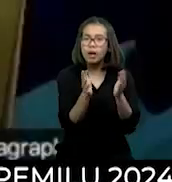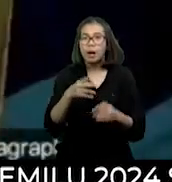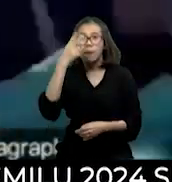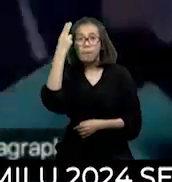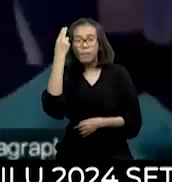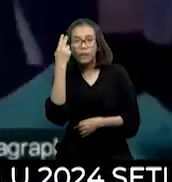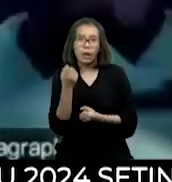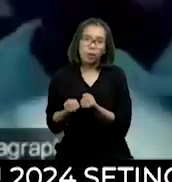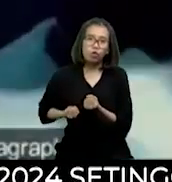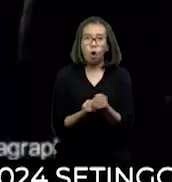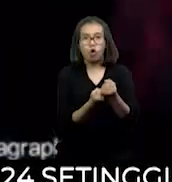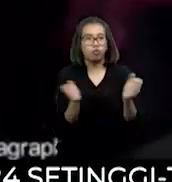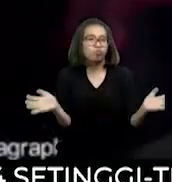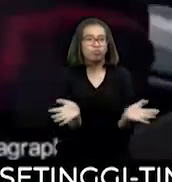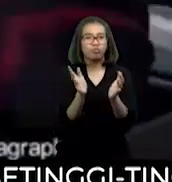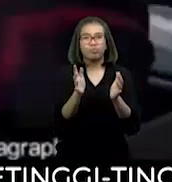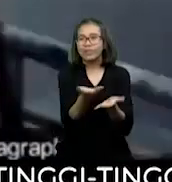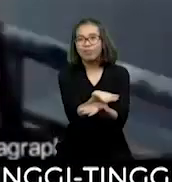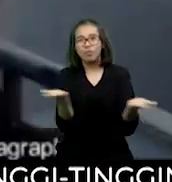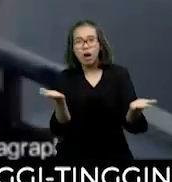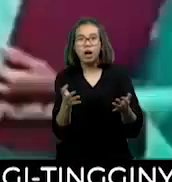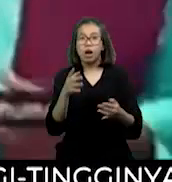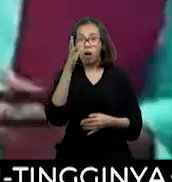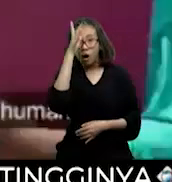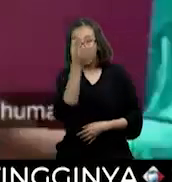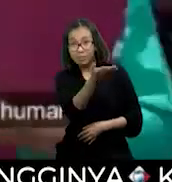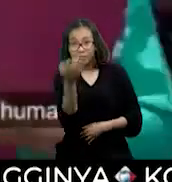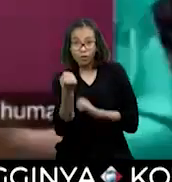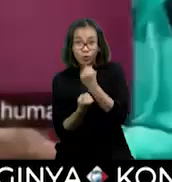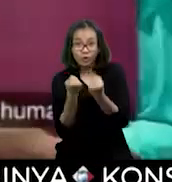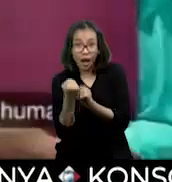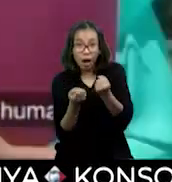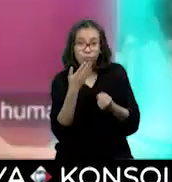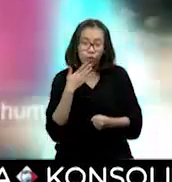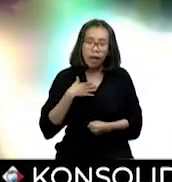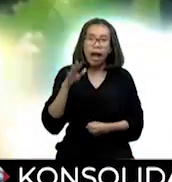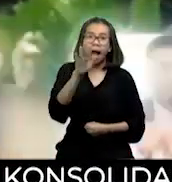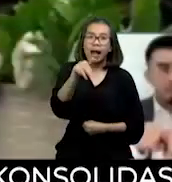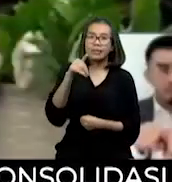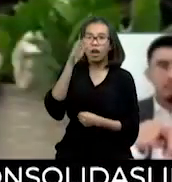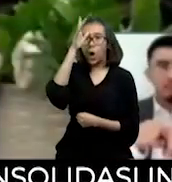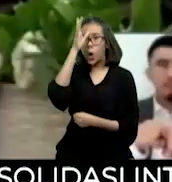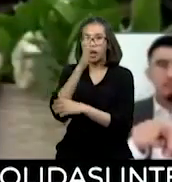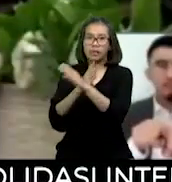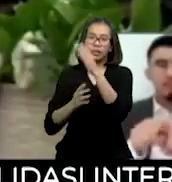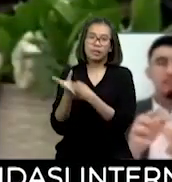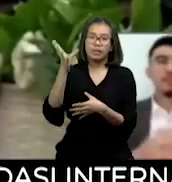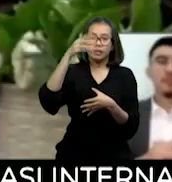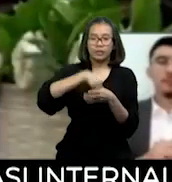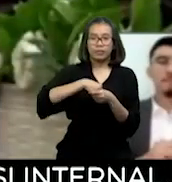disabilitas di berbagai sektor dan mengajak sektor dunia usaha untuk mendorong disabilitas lebih terlibat. Mereka adalah